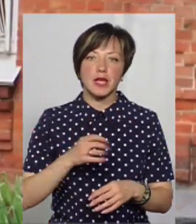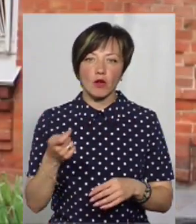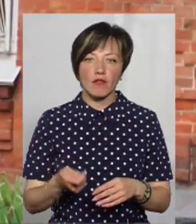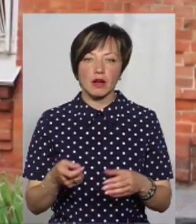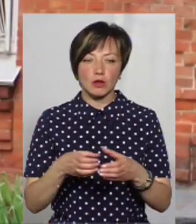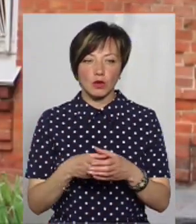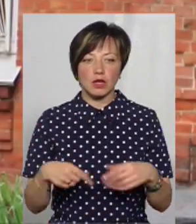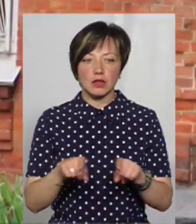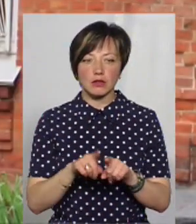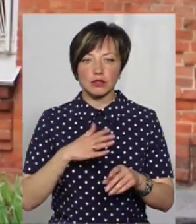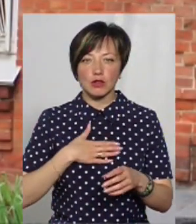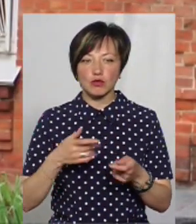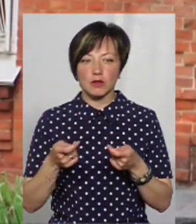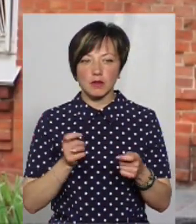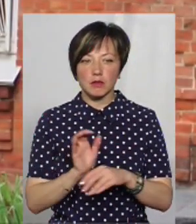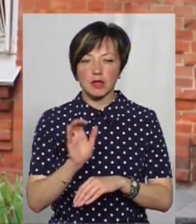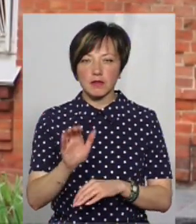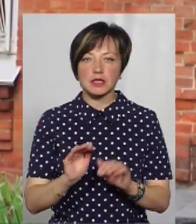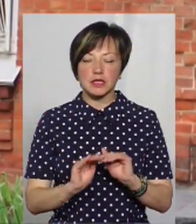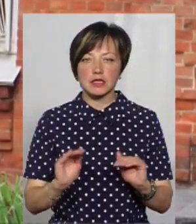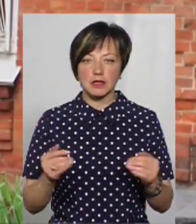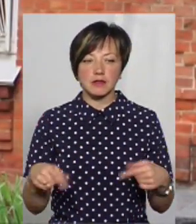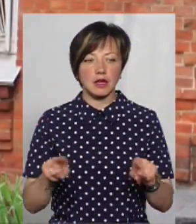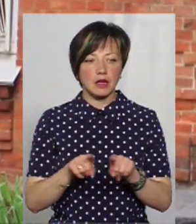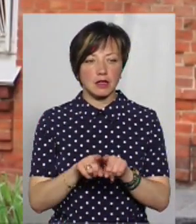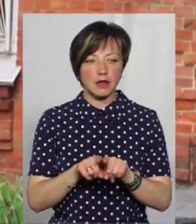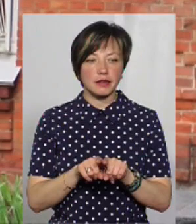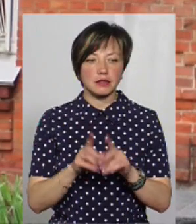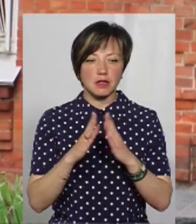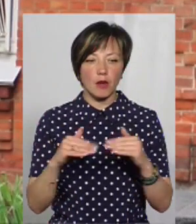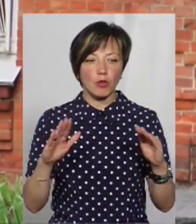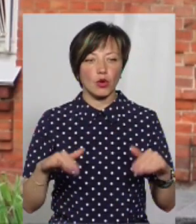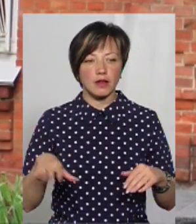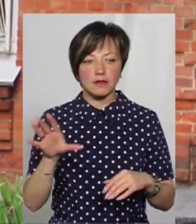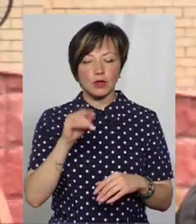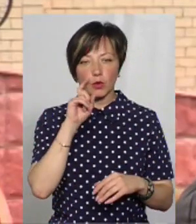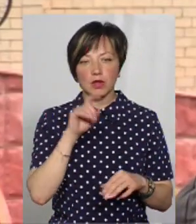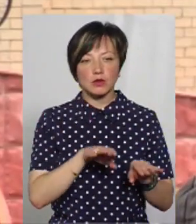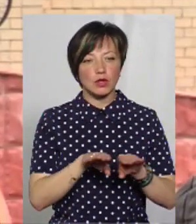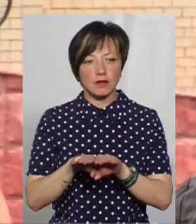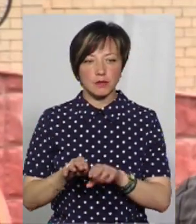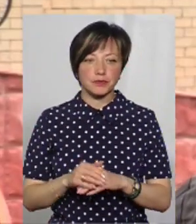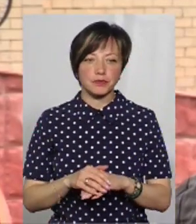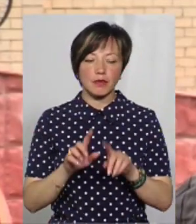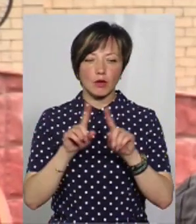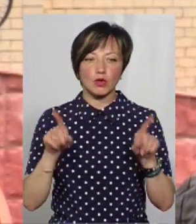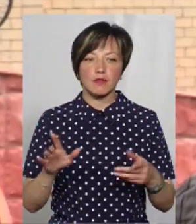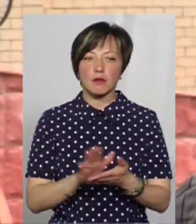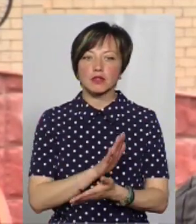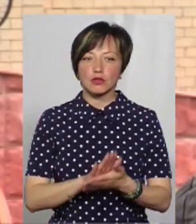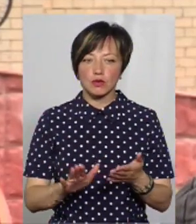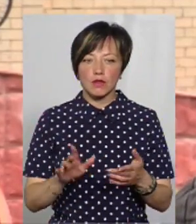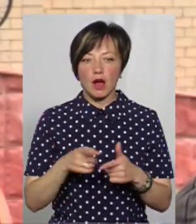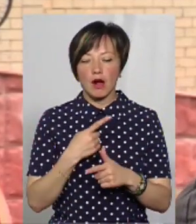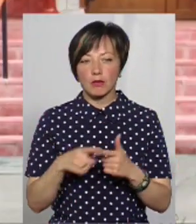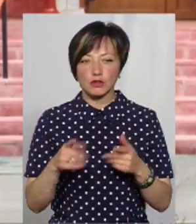категорій. Також наше управління направляє дітей в такі табори всеукраїнського рівня. Путівки в ці табори безкоштовні